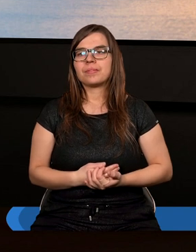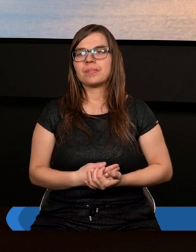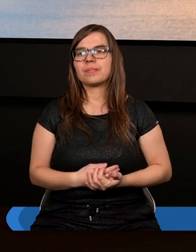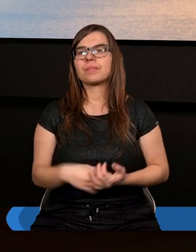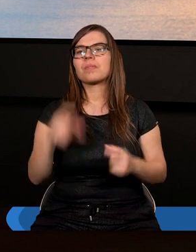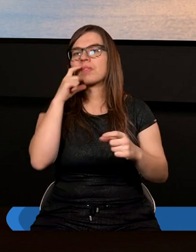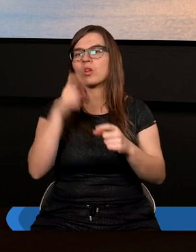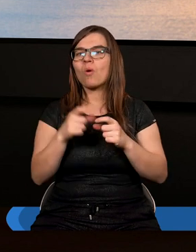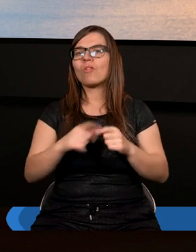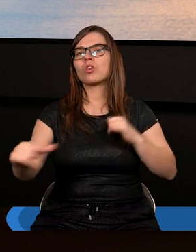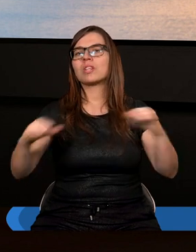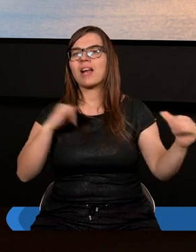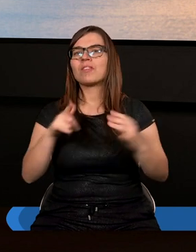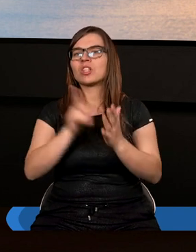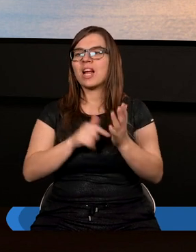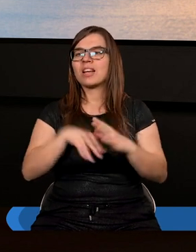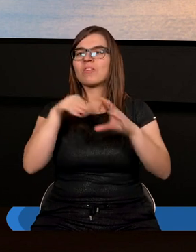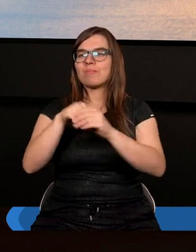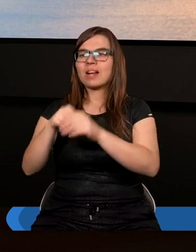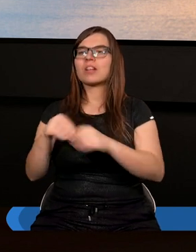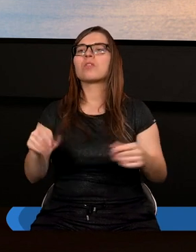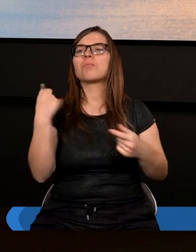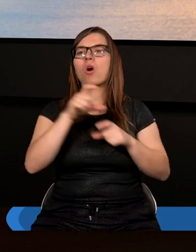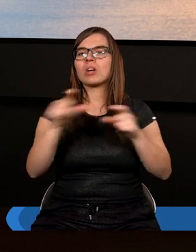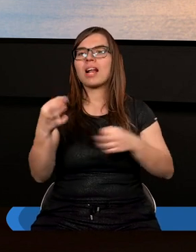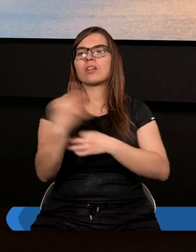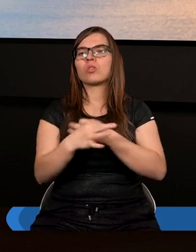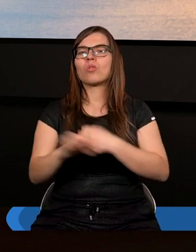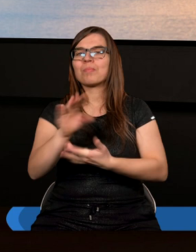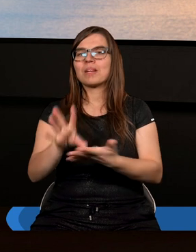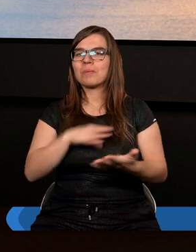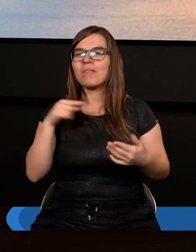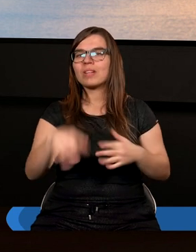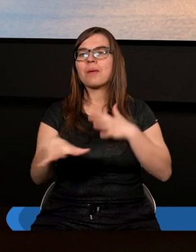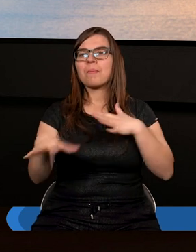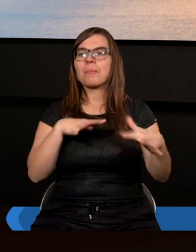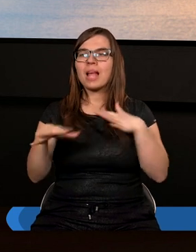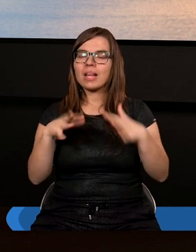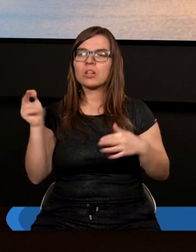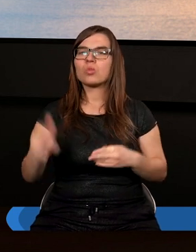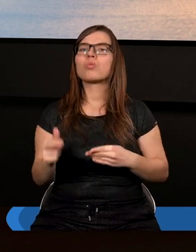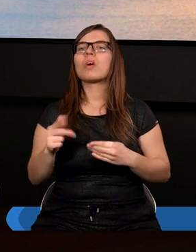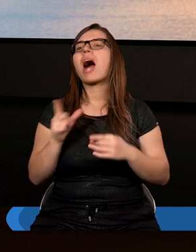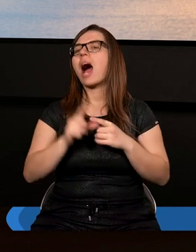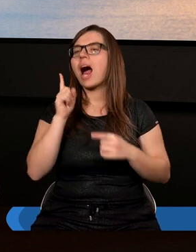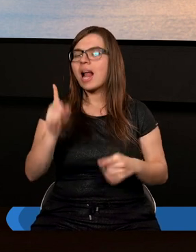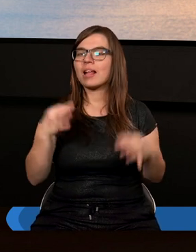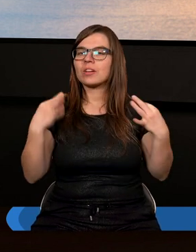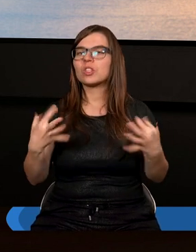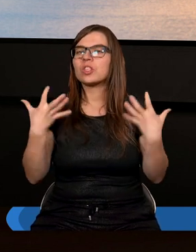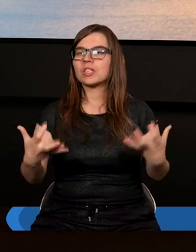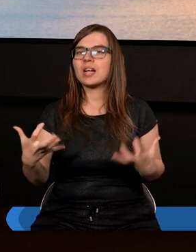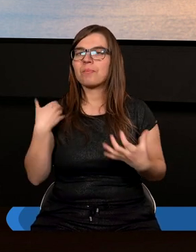Słowo szafarstwo dosyć często pada w ostatnim czasie, podczas studium Pisma Świętego w tym miejscu, ale dzisiaj